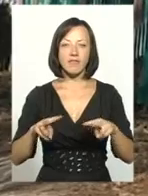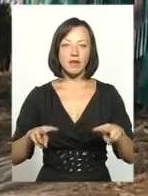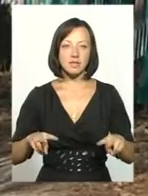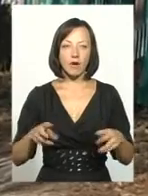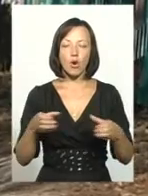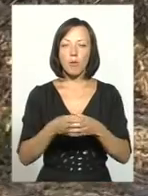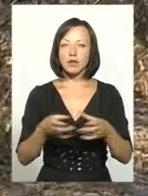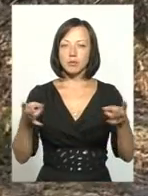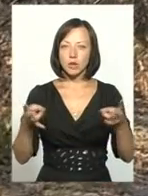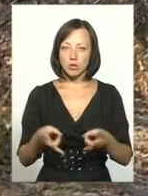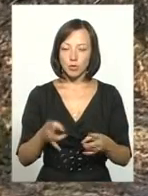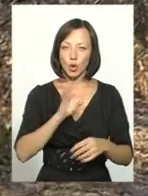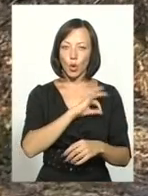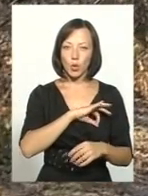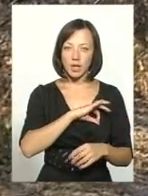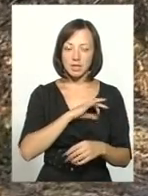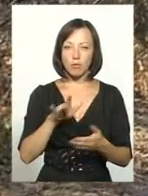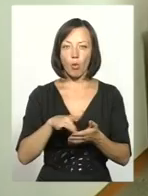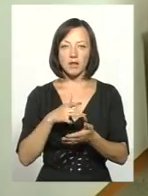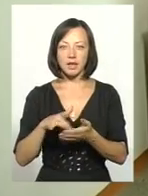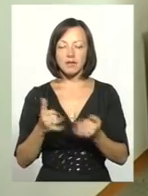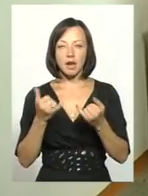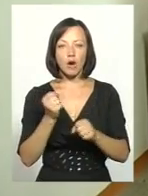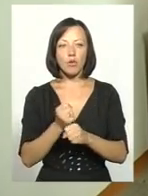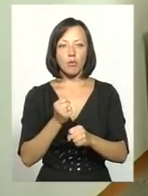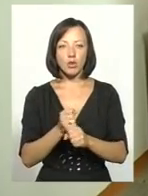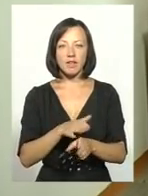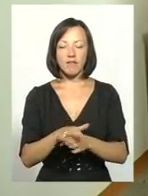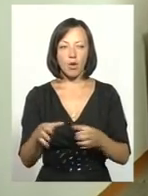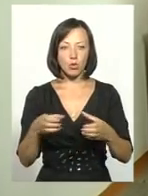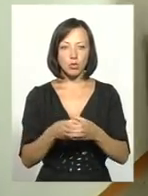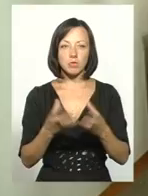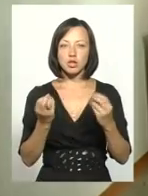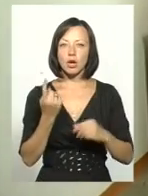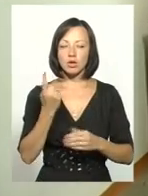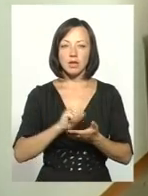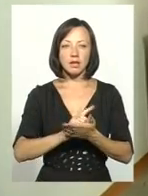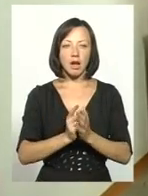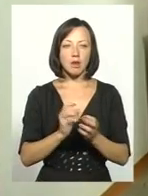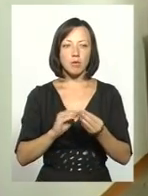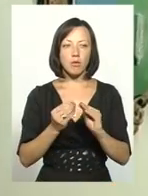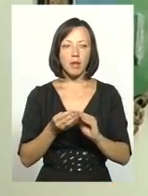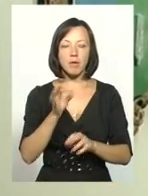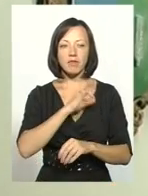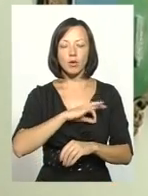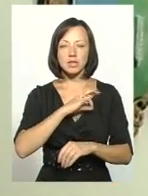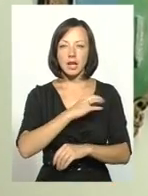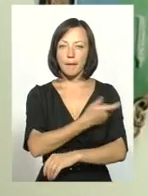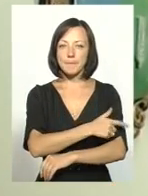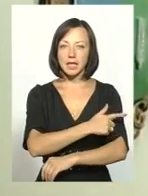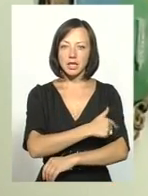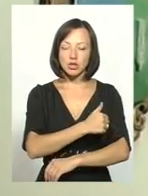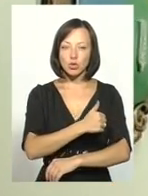Громади потребують кваліфікованих юристів та бухгалтерів для роботи у виконкомах. Ще одна нагальна проблема – використання медичної та